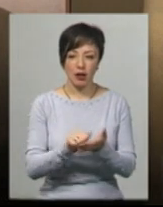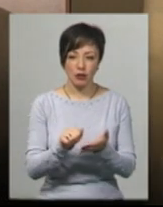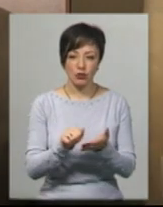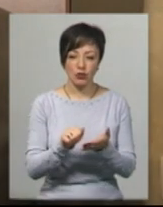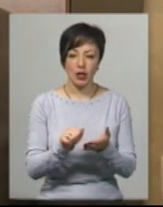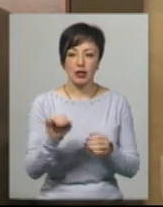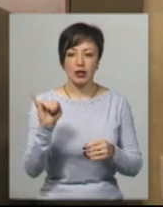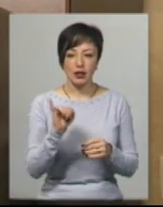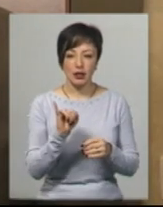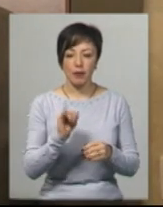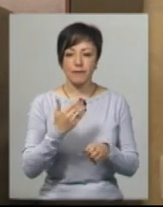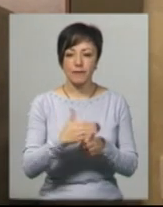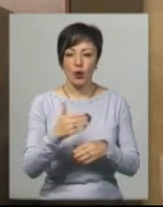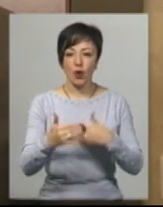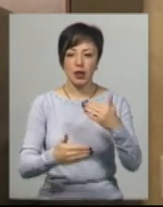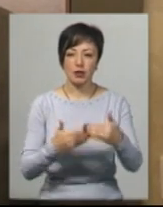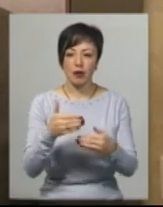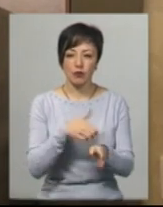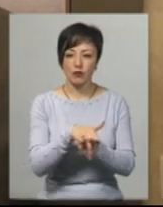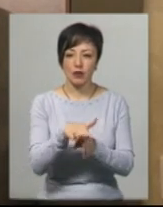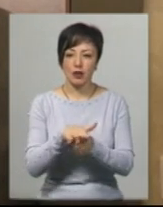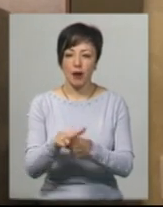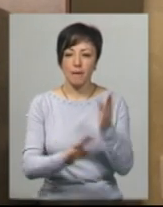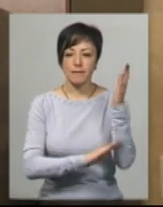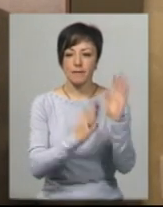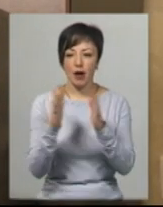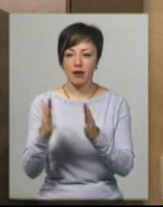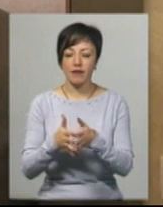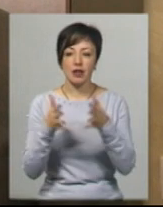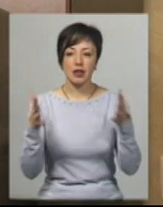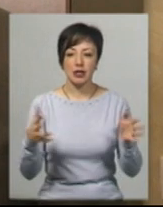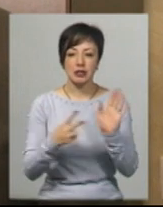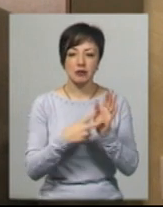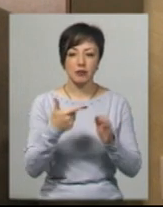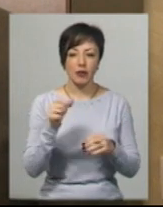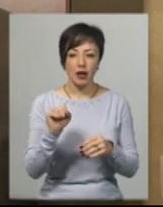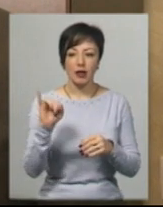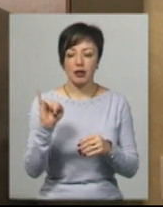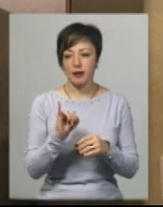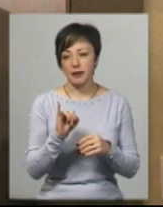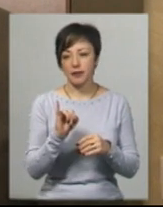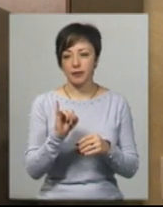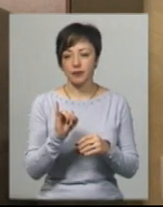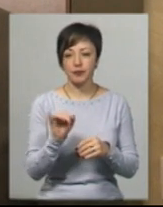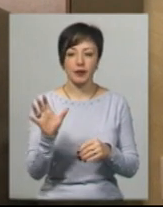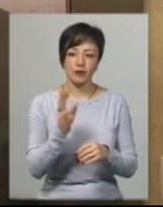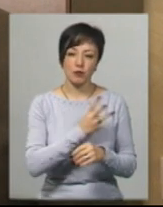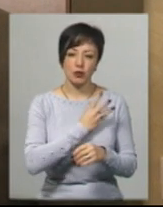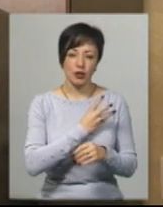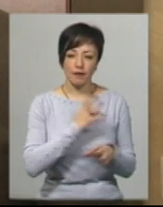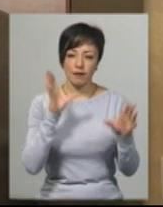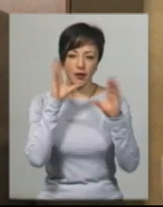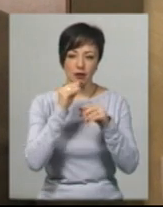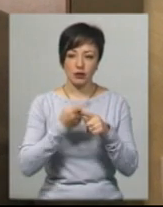і поетапно його втілюємо, адже парк великий, там майже 7 гектарів, і при всьому бажанні навряд чи